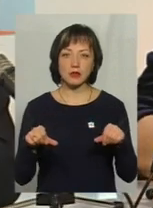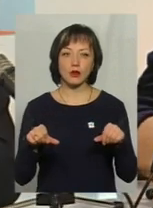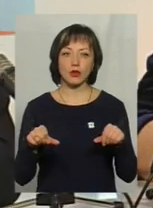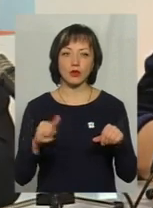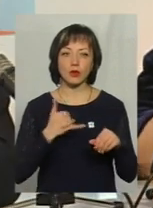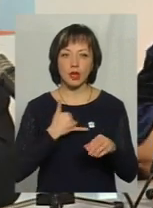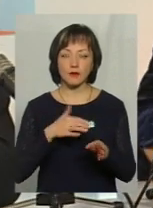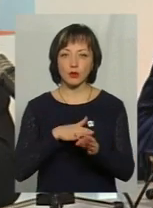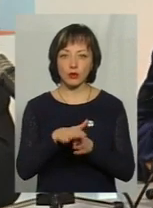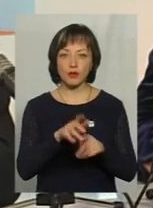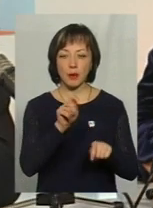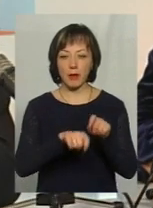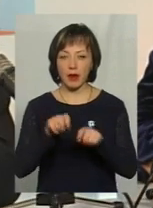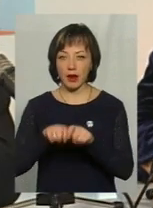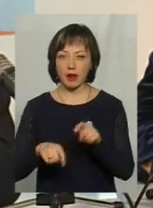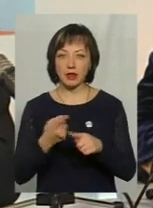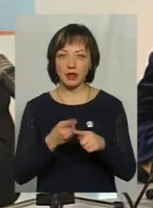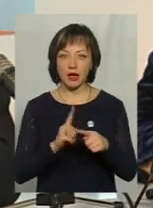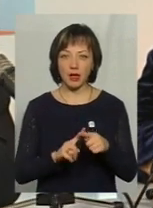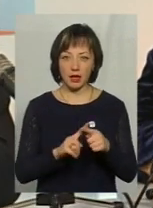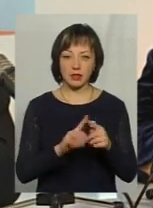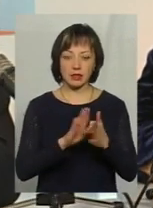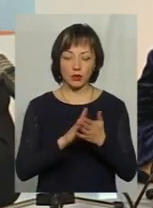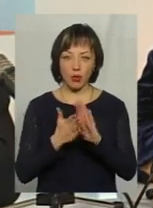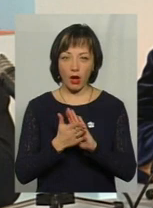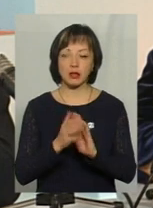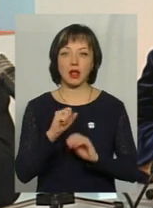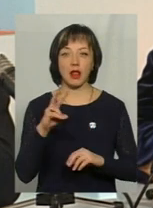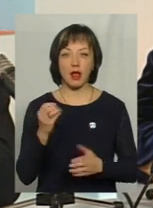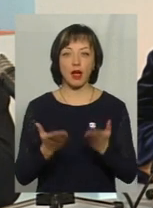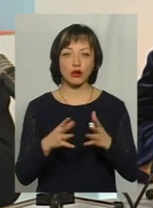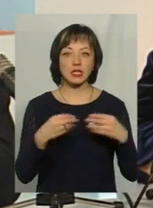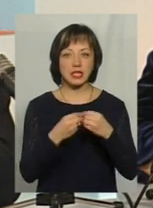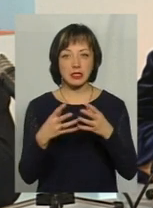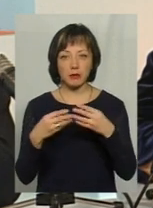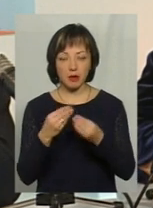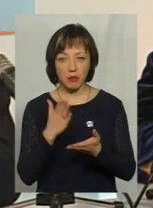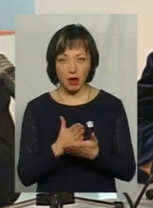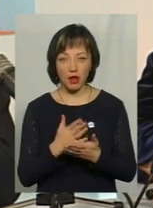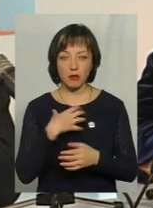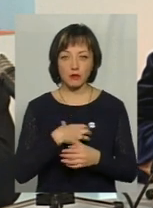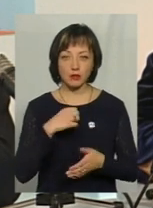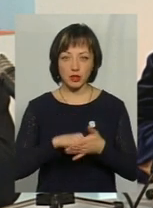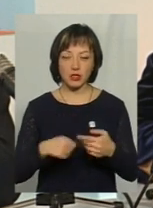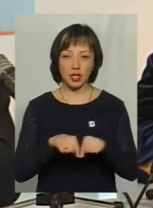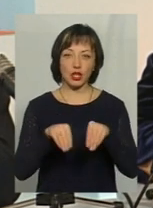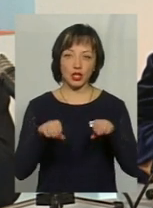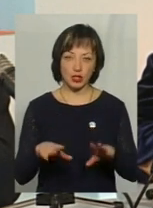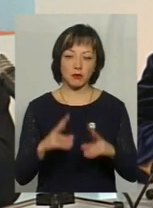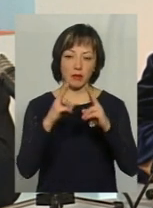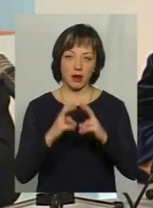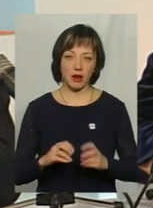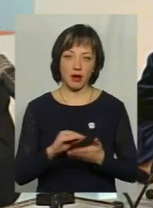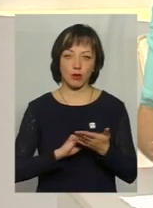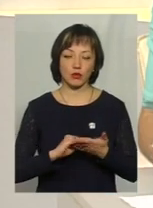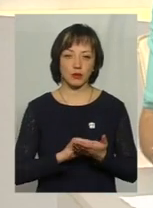відбувся перегляд таких винятків, про те, якщо сім'ї мали на це поважну причину, ми такі рішення переглянули.